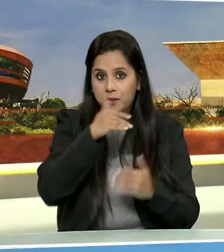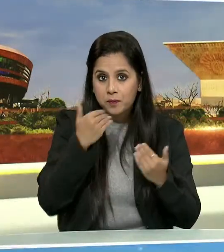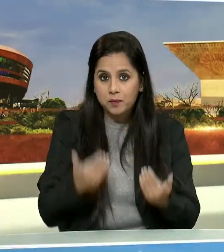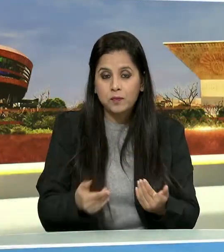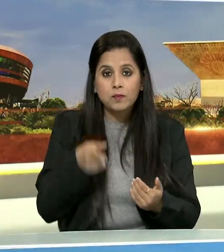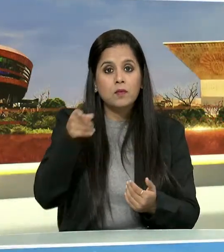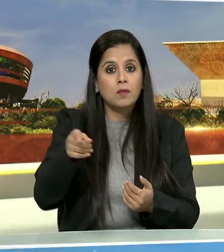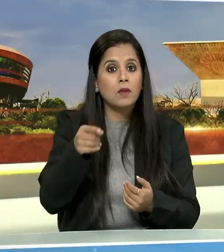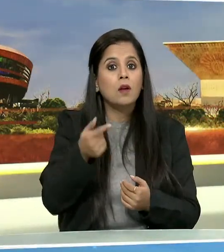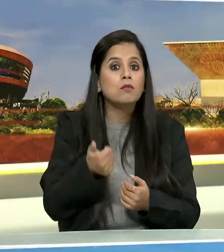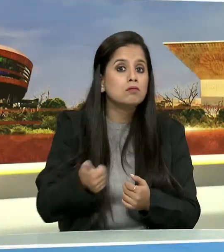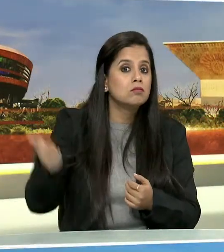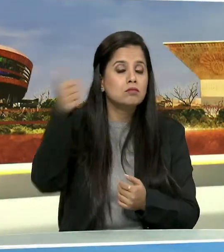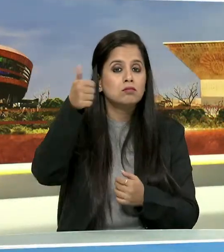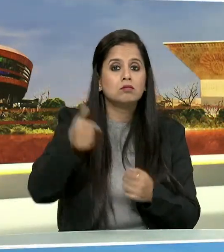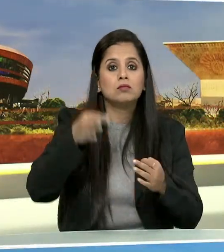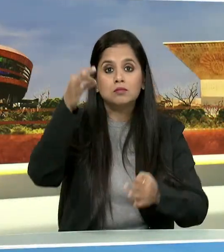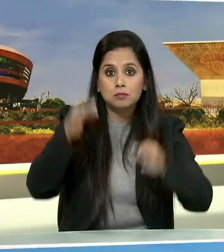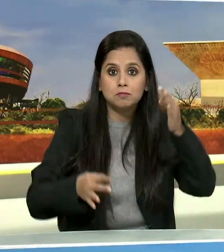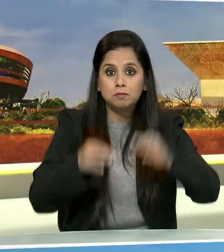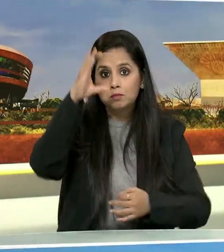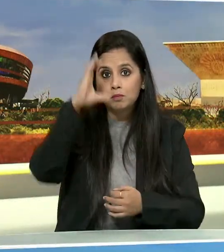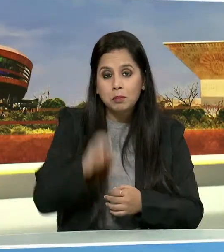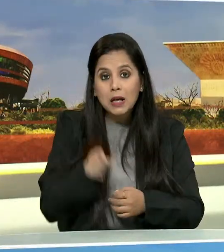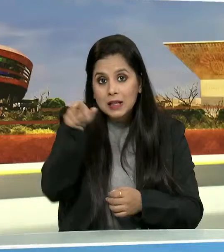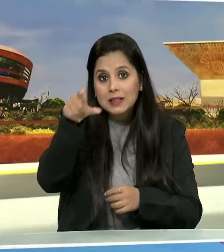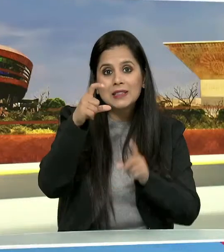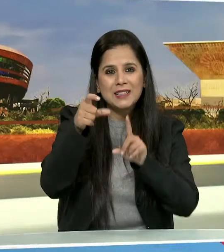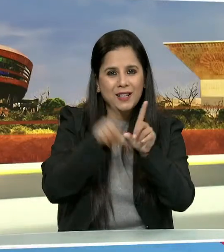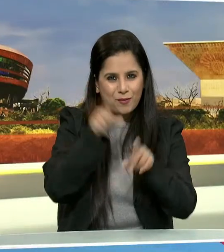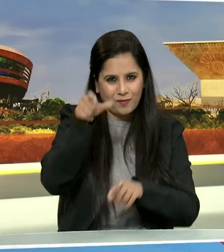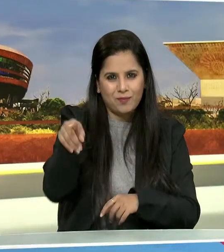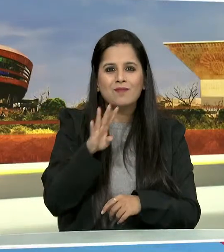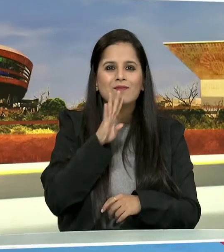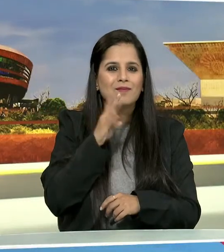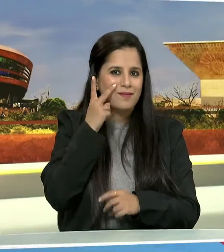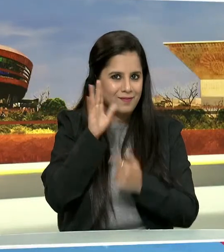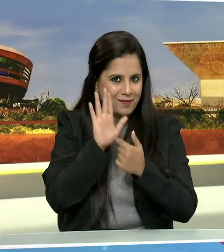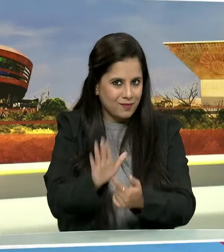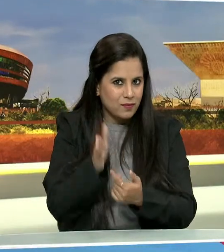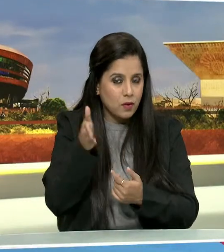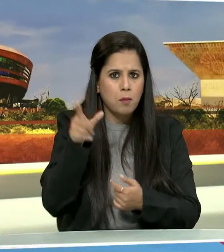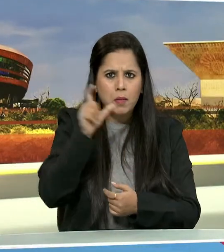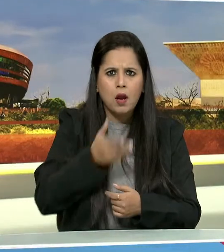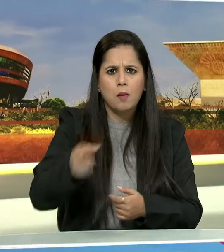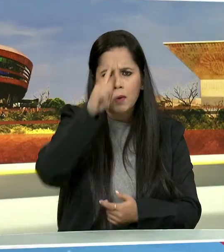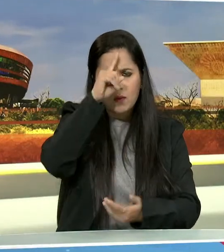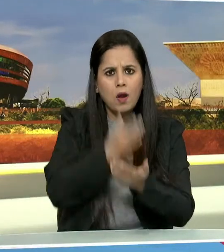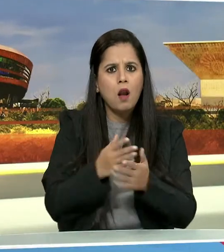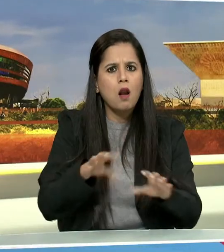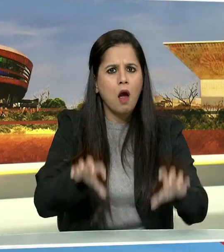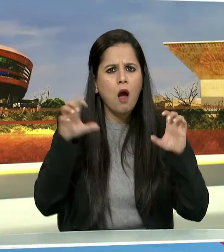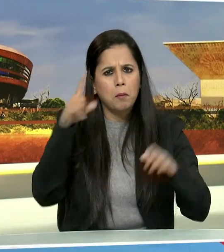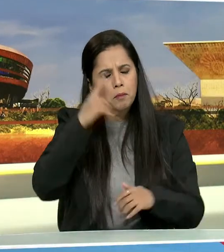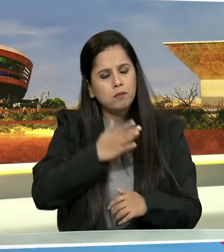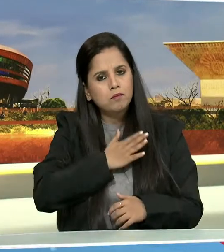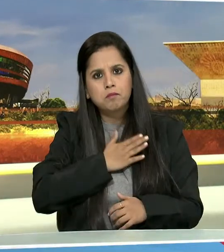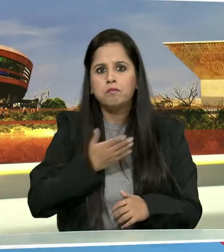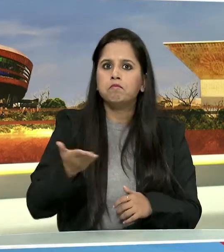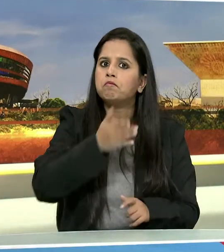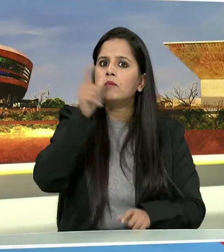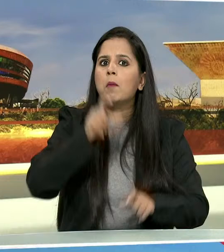प्रधान न्याय धीश डीवाई चंद्रचूर ने कहा कि लोगों का विश्वास समीधान में अटूट है